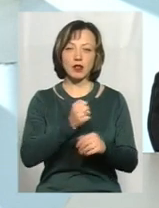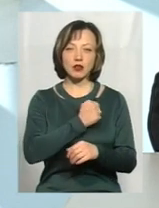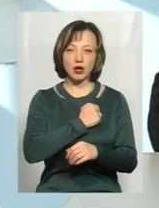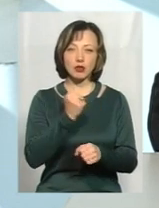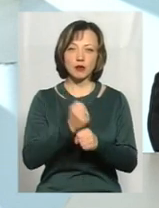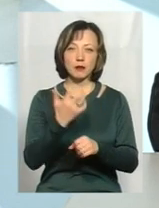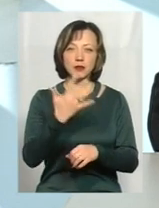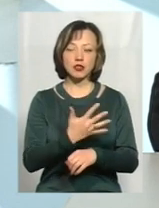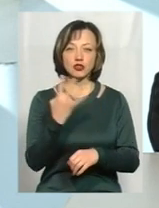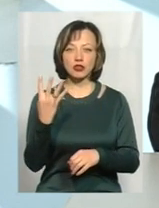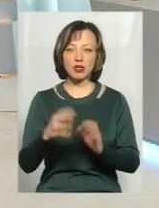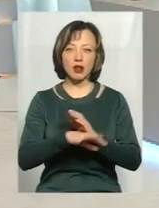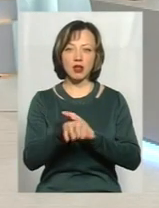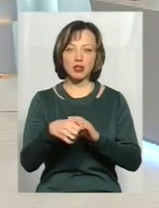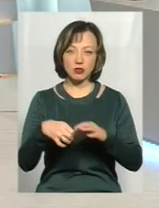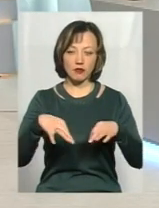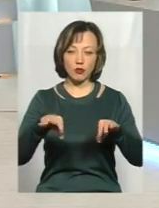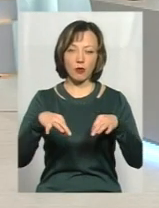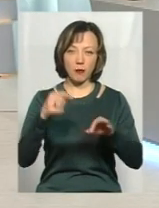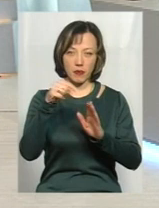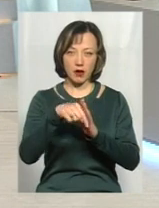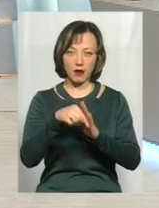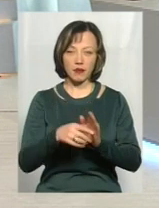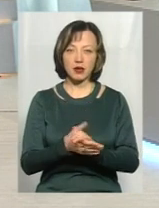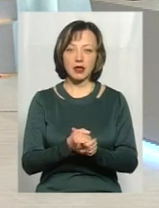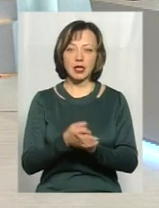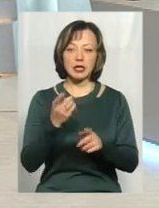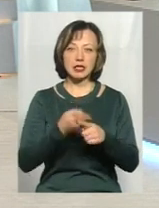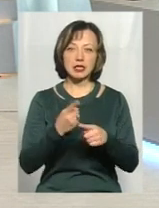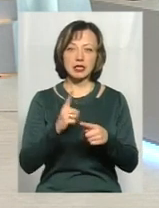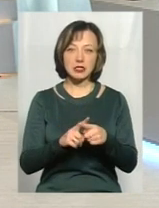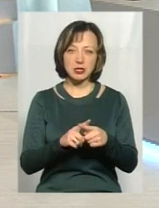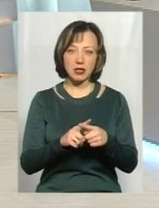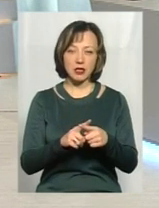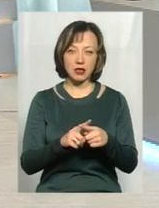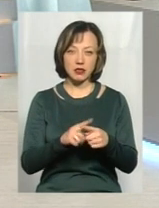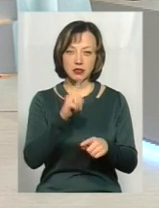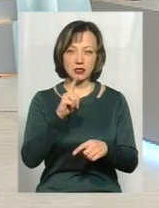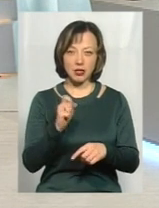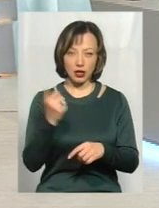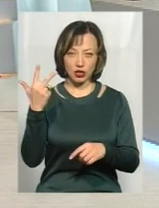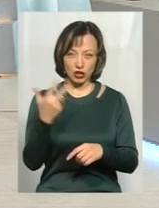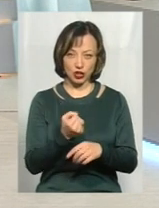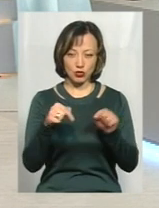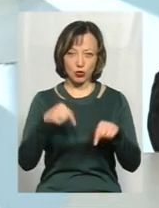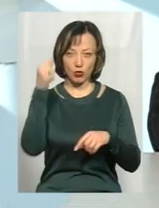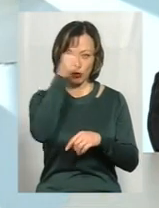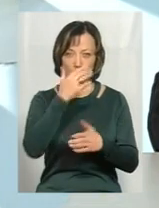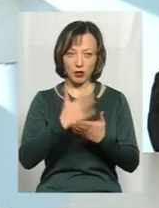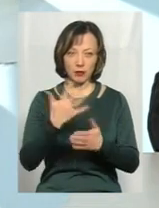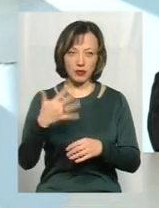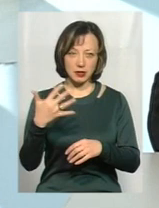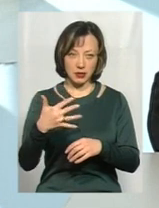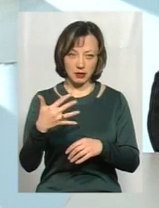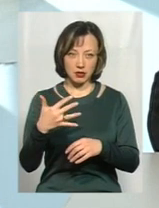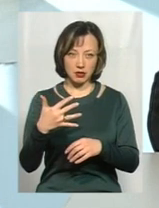54 крадіжки з автомобілів. Це, по суті, за три тижні цього року вже є 50, тоді,